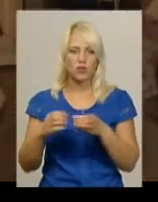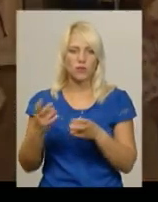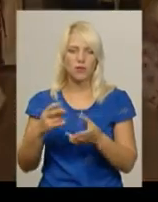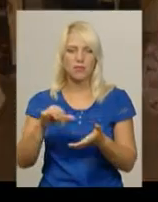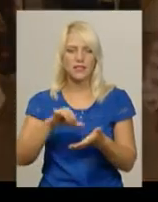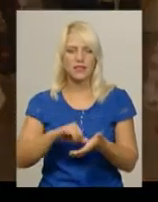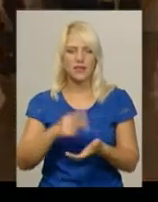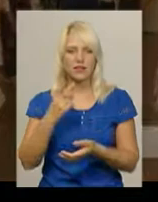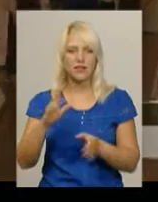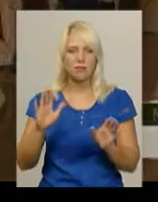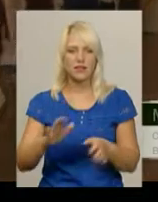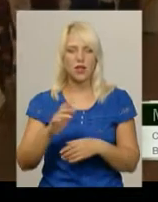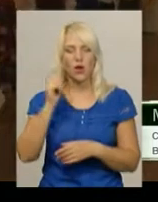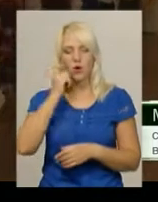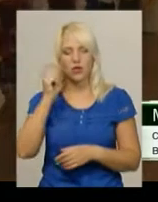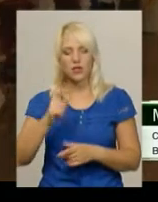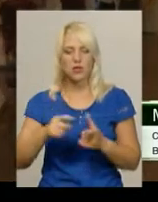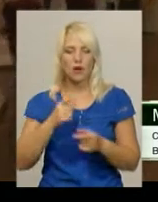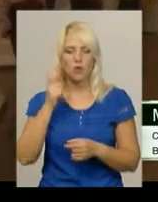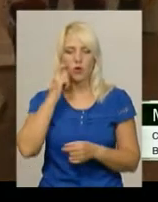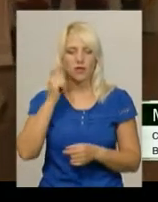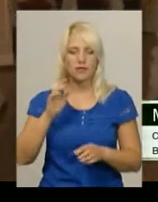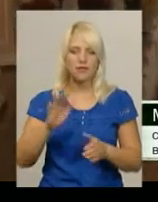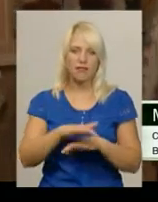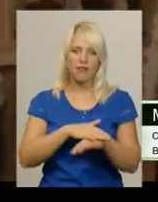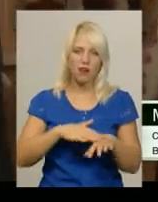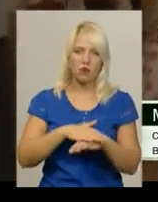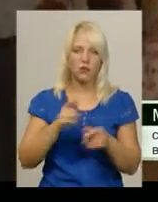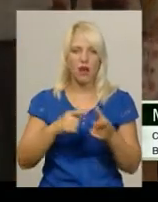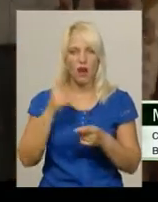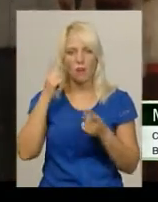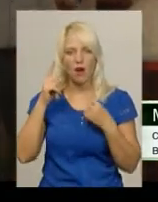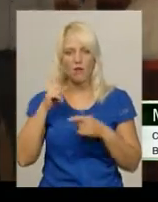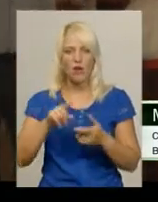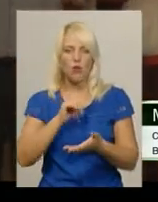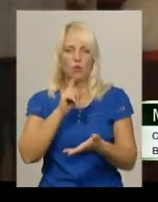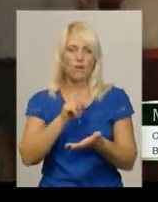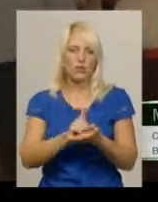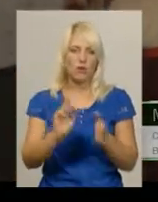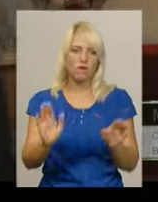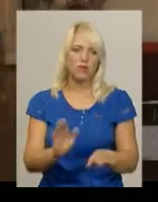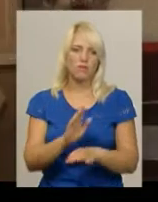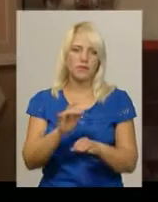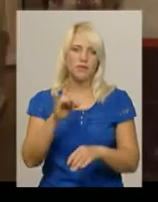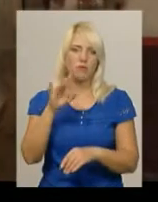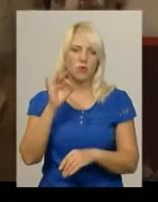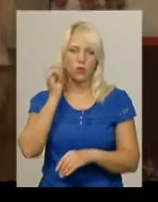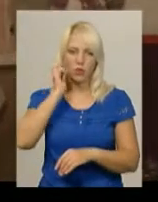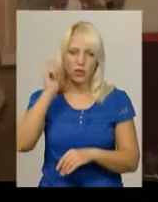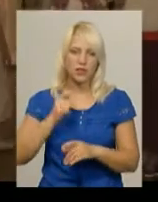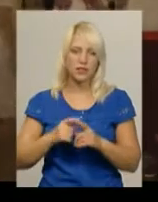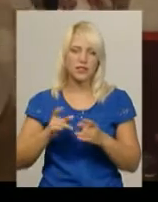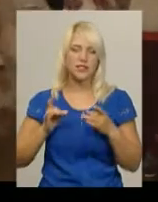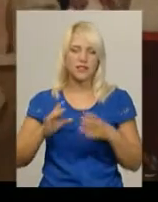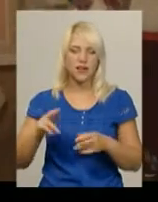Українські або українські народні, або авторські і обов'язково пісня про Україну, тому що це свято, цей